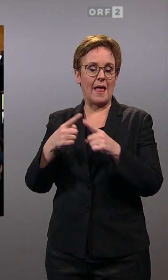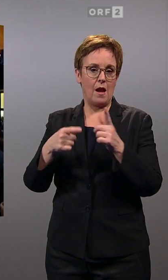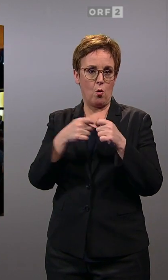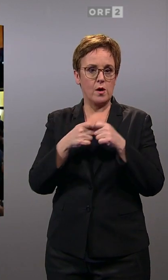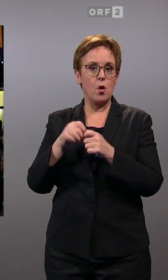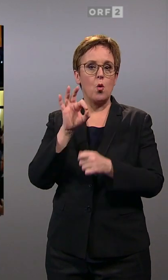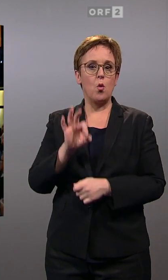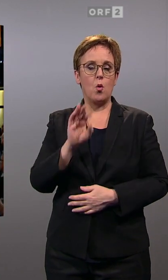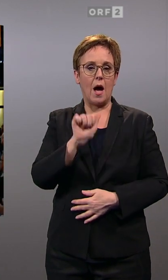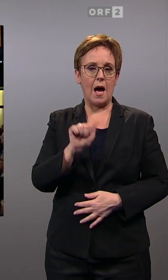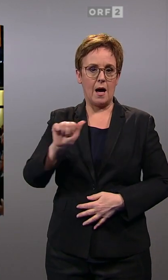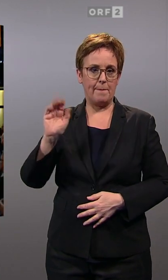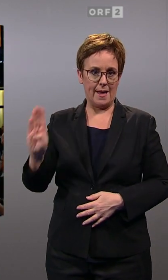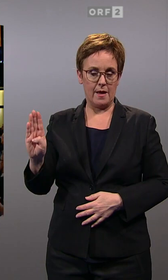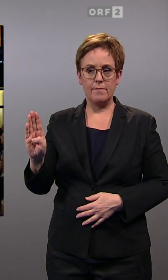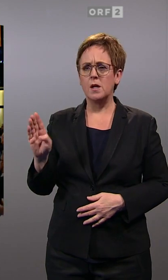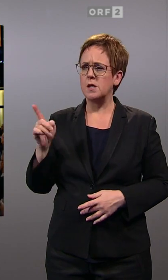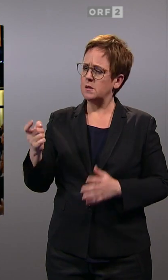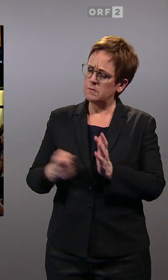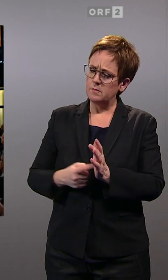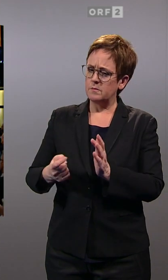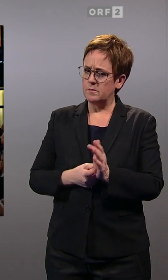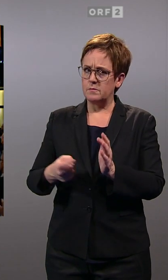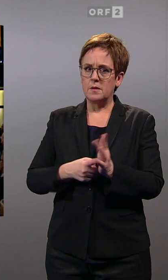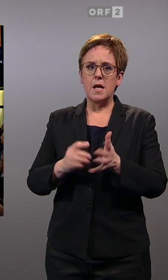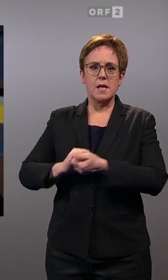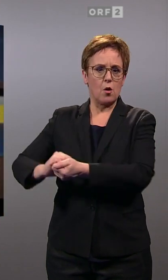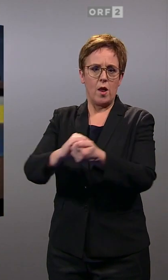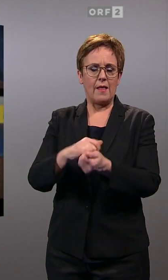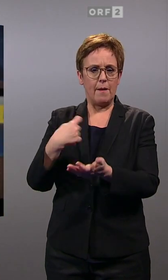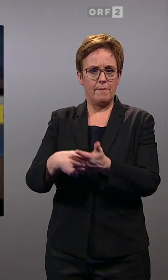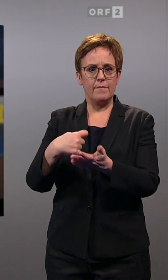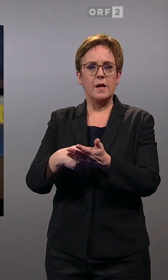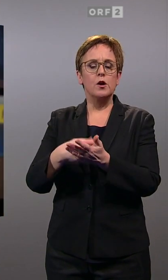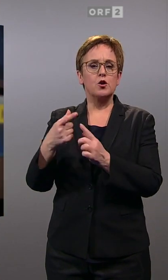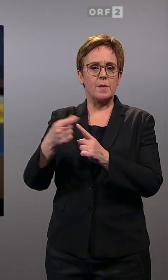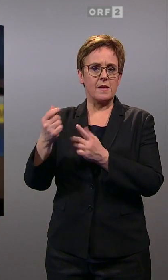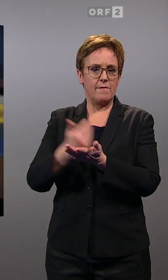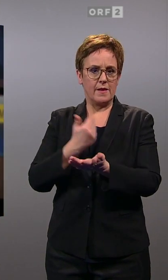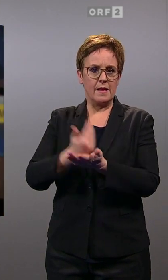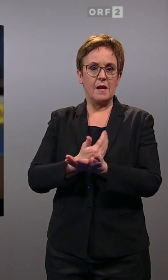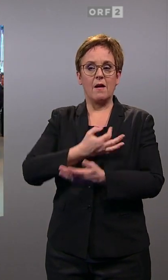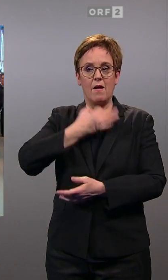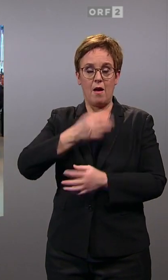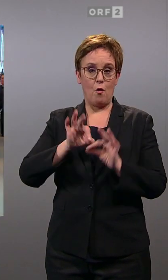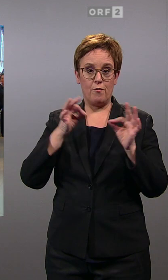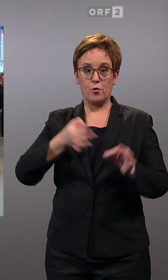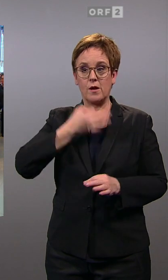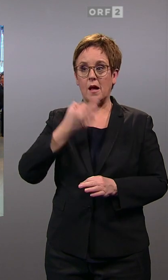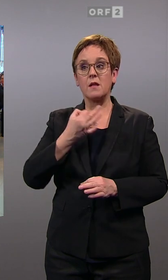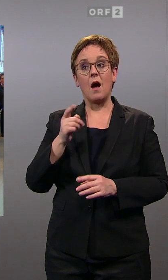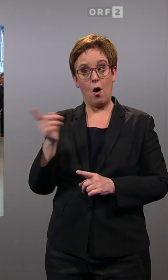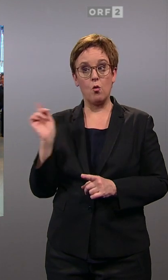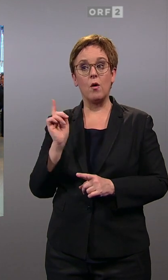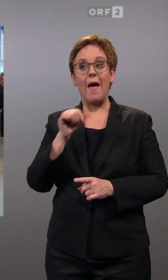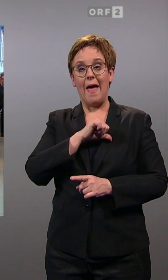ÖAAB. Ihre vehemente Forderung nach einer Solidarabgabe von Spitzenverdienern bei der Antrittsrede findet viel Kritik